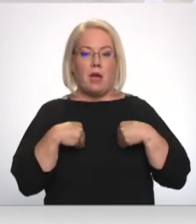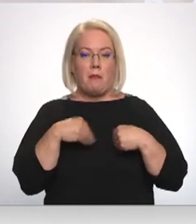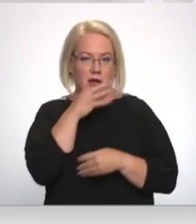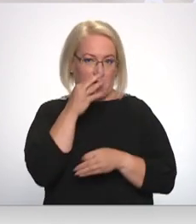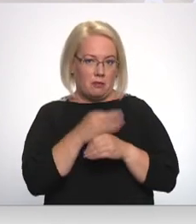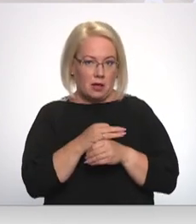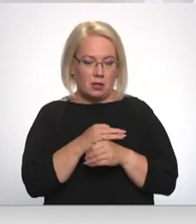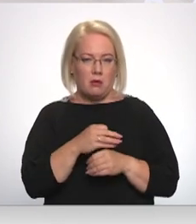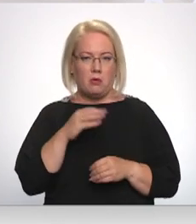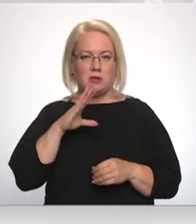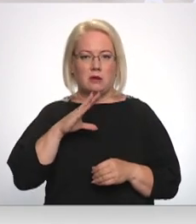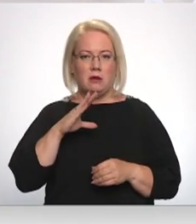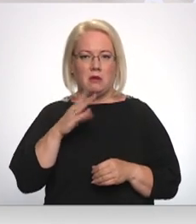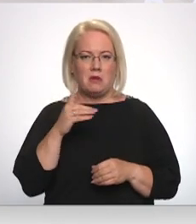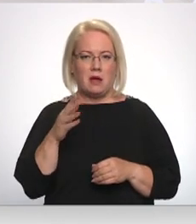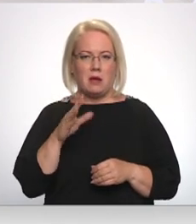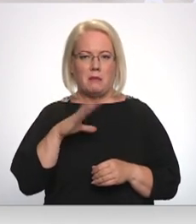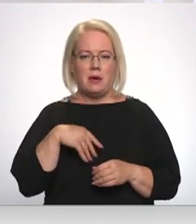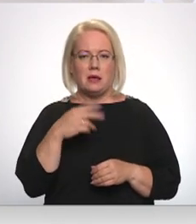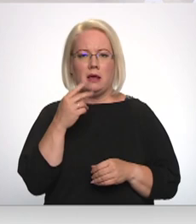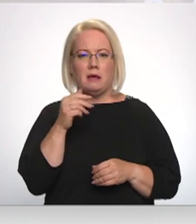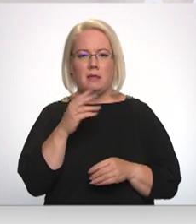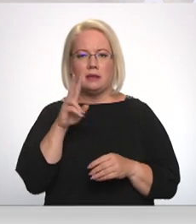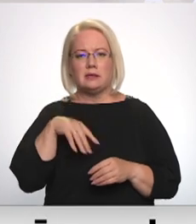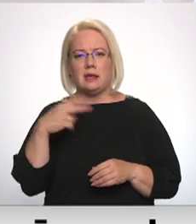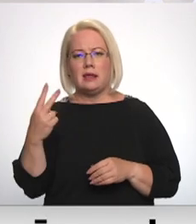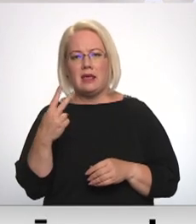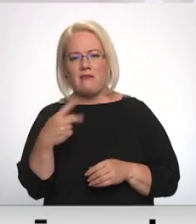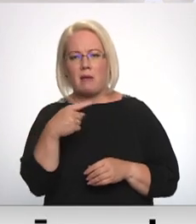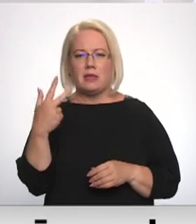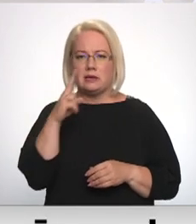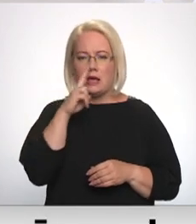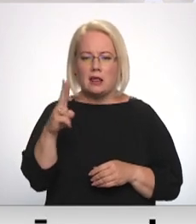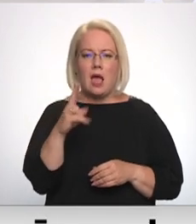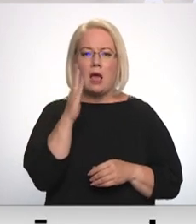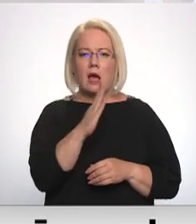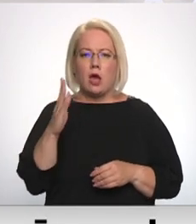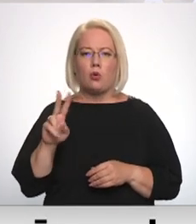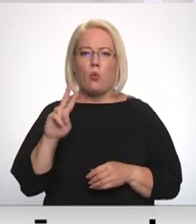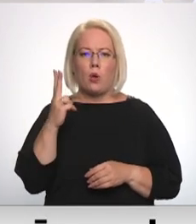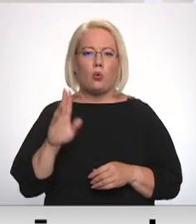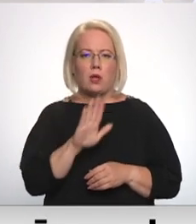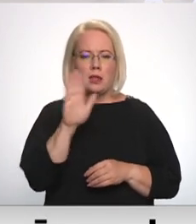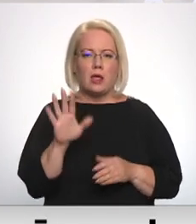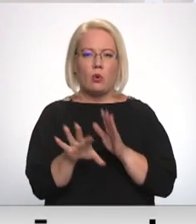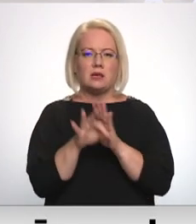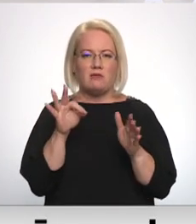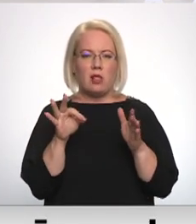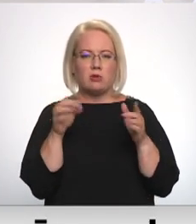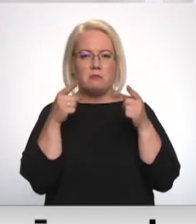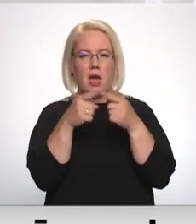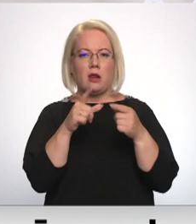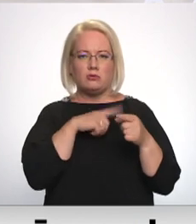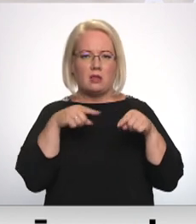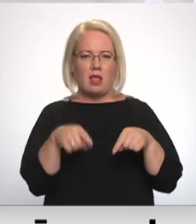divām, trim nedēļām viņa regulāri izvēlās. Gan arī katru otru dienu izvēlās vairākus mērķis Latvijā,